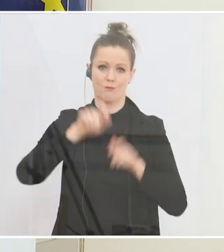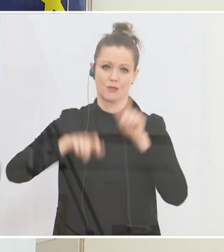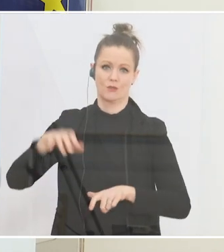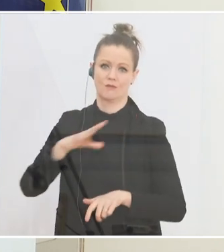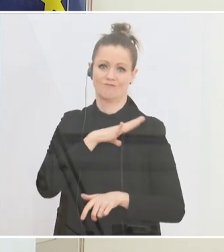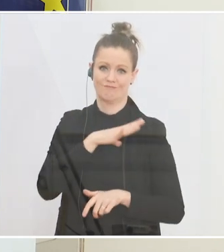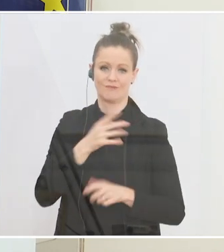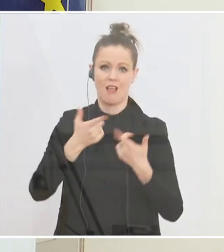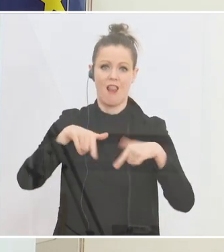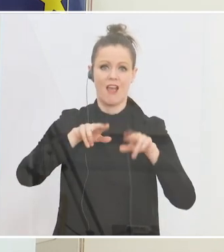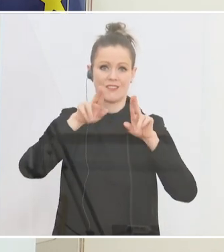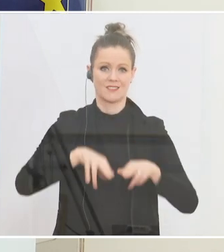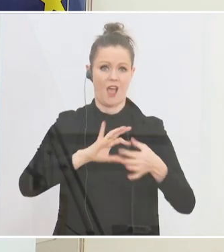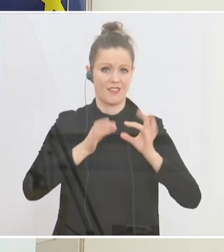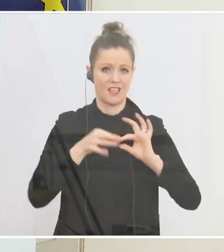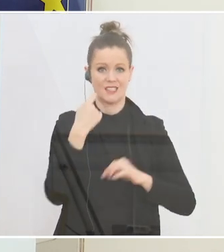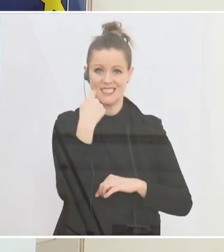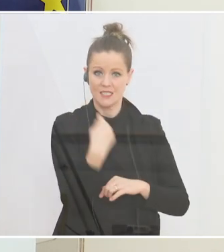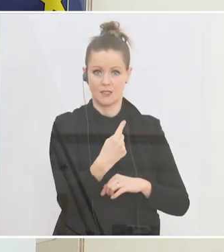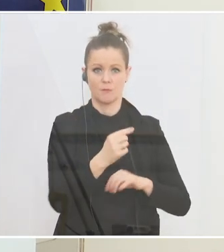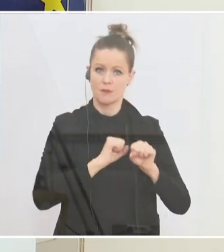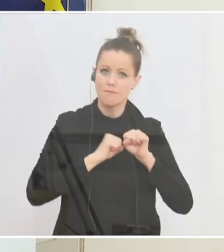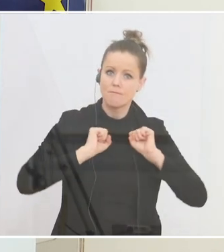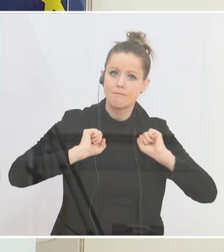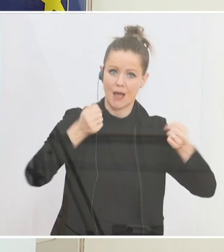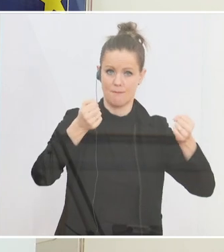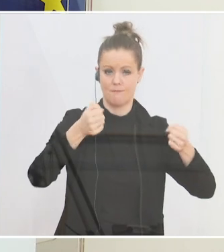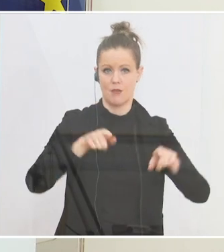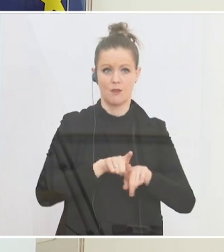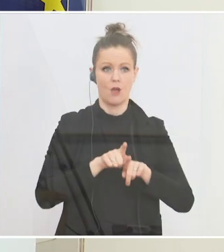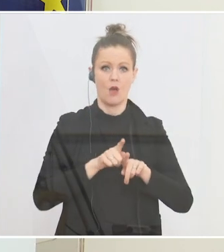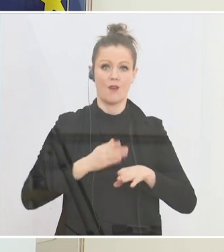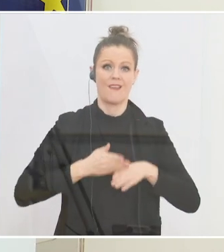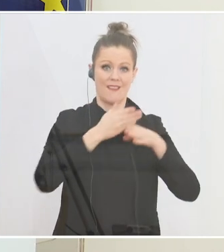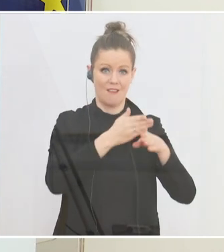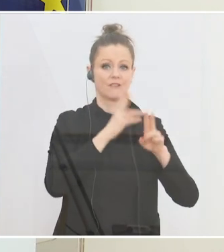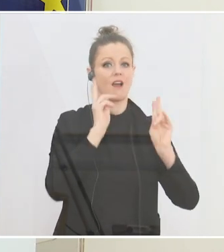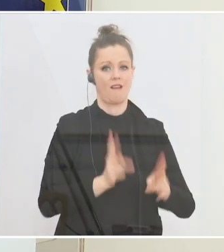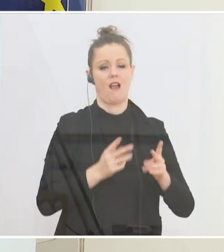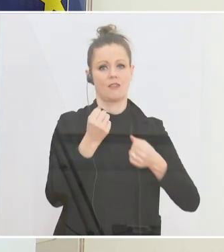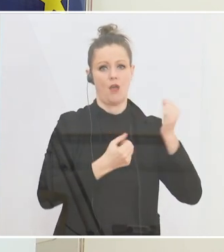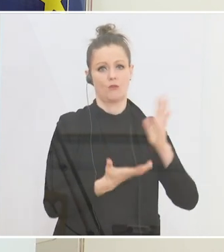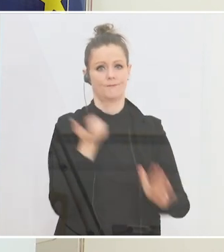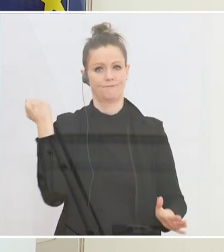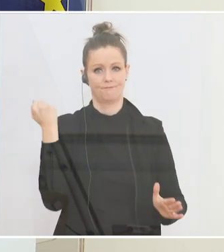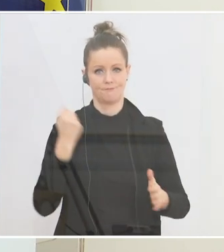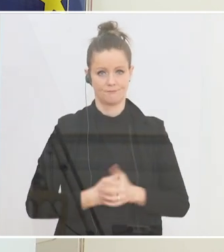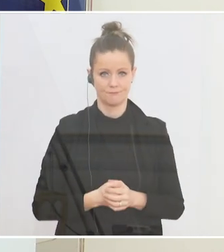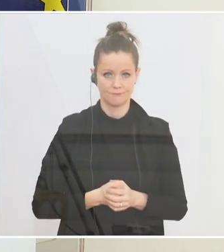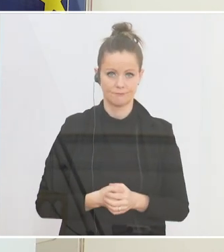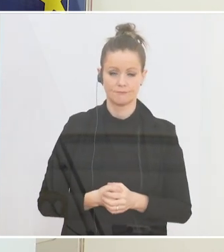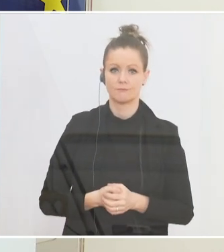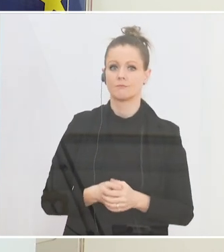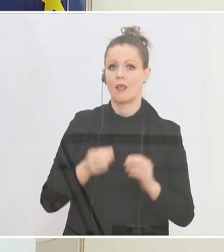Landesrat Schuschnigg ist da sehr engagiert. Dem hilft dieses Paket auch mit der Beschlagnahme, die wir da angehen. Ich glaube, der